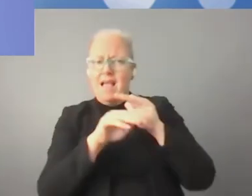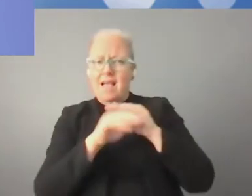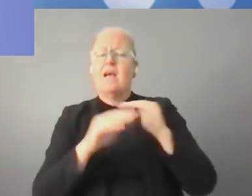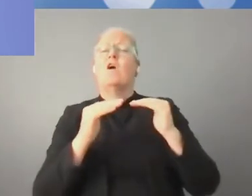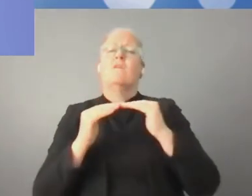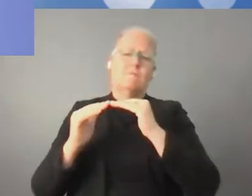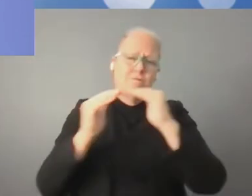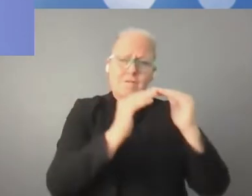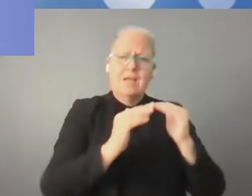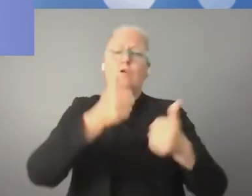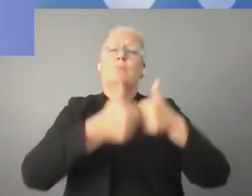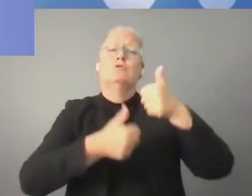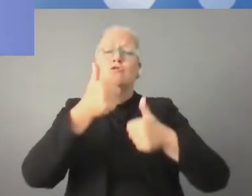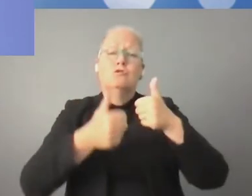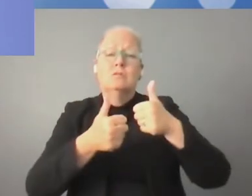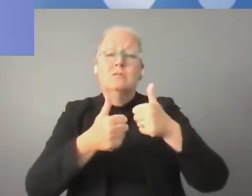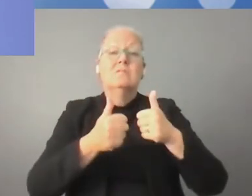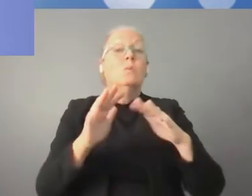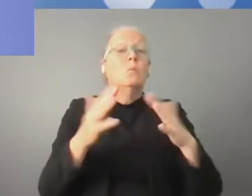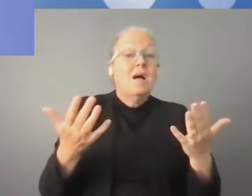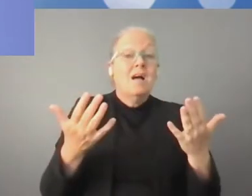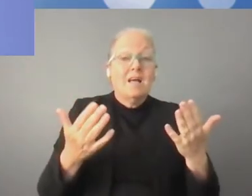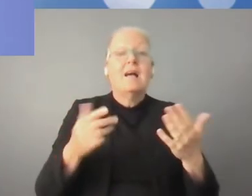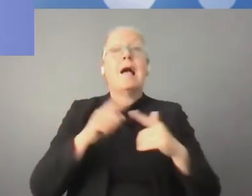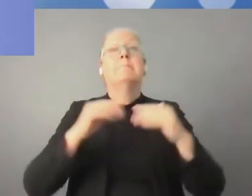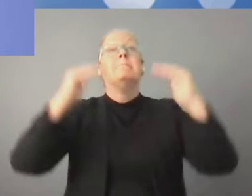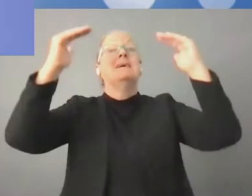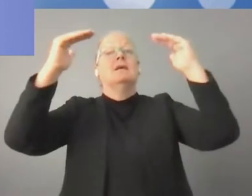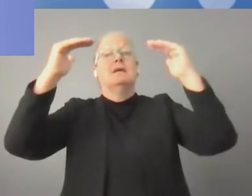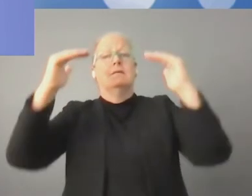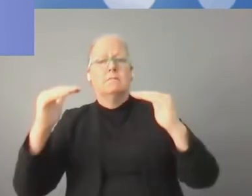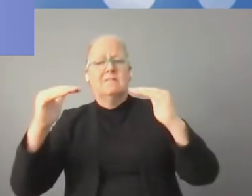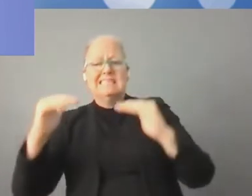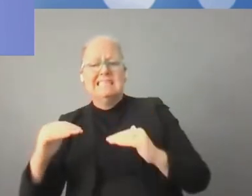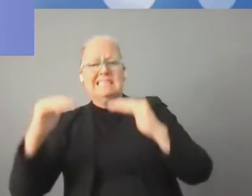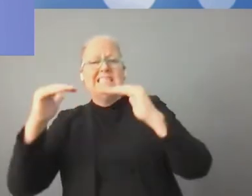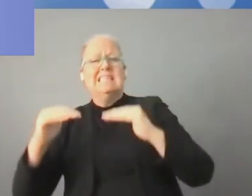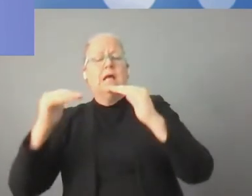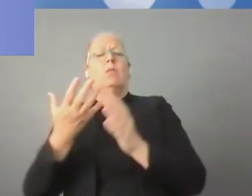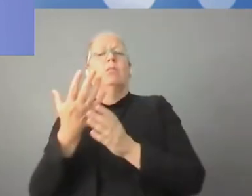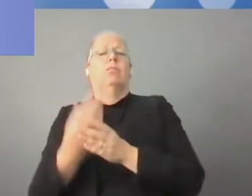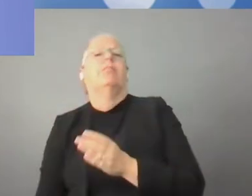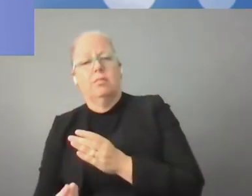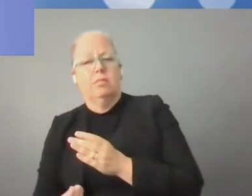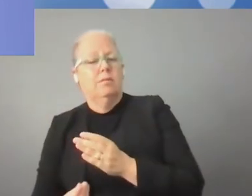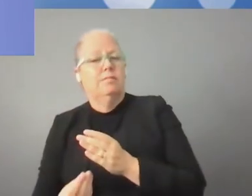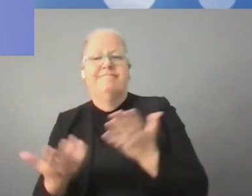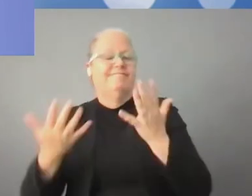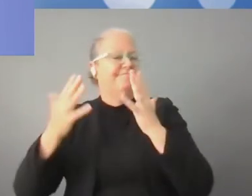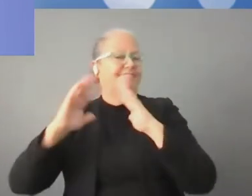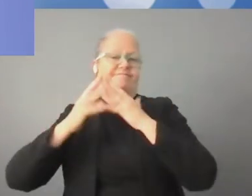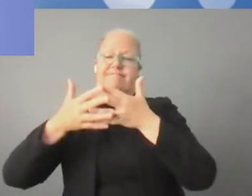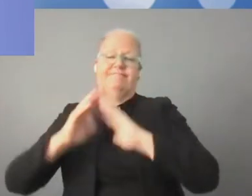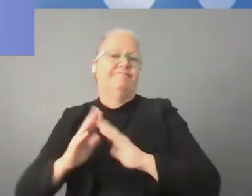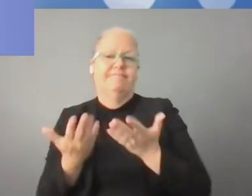umożliwiały sprawiedliwą konkurencję. Aby ta konkurencja nie była wypaczona, aby nie była